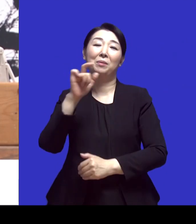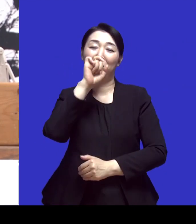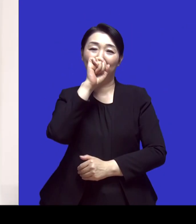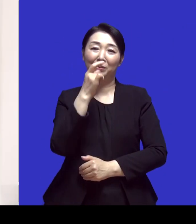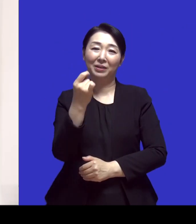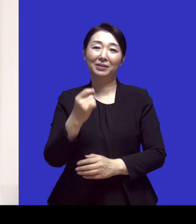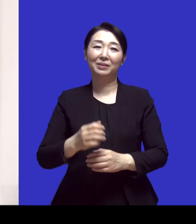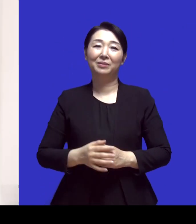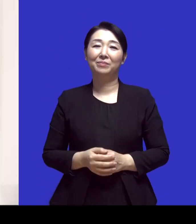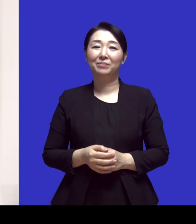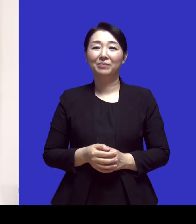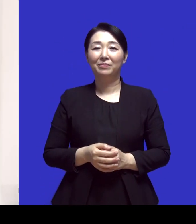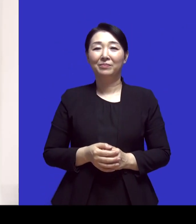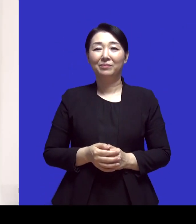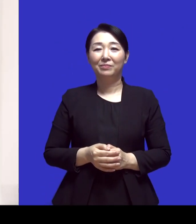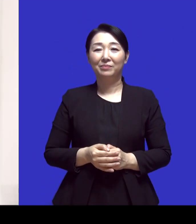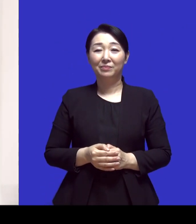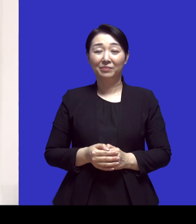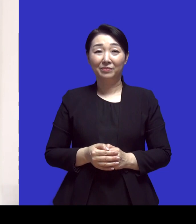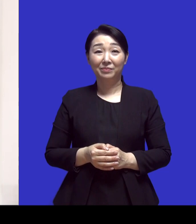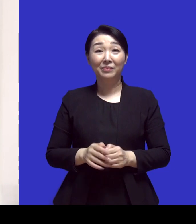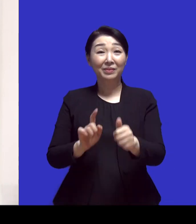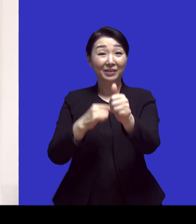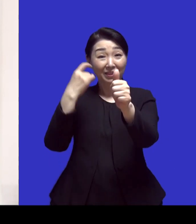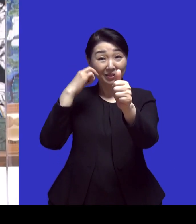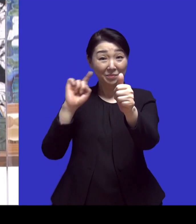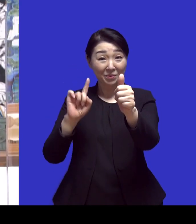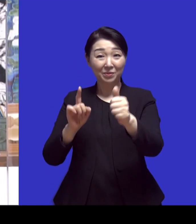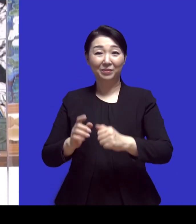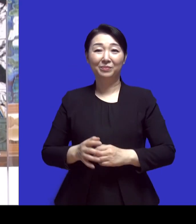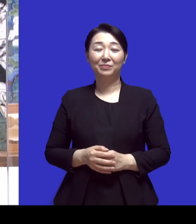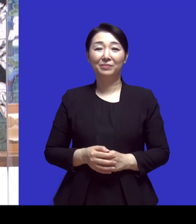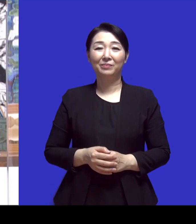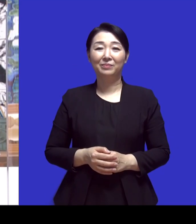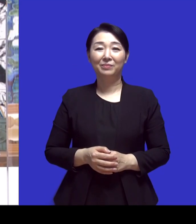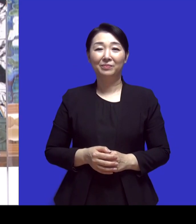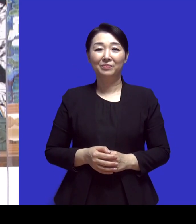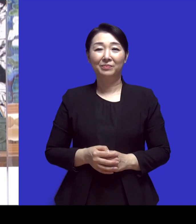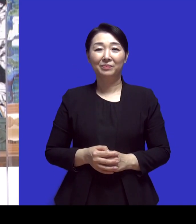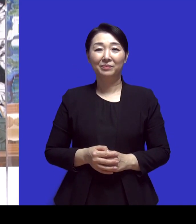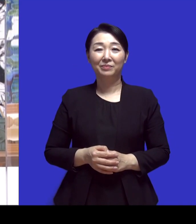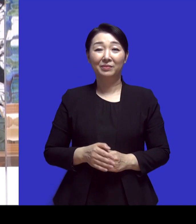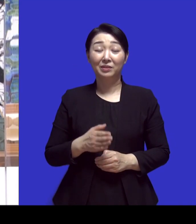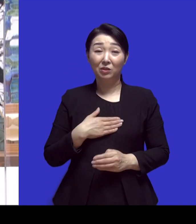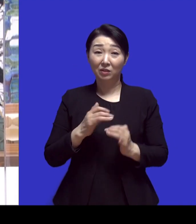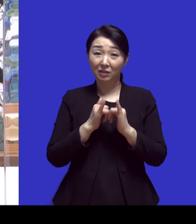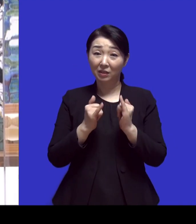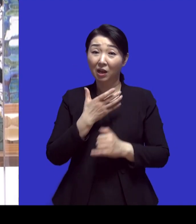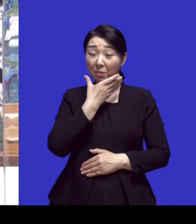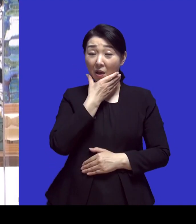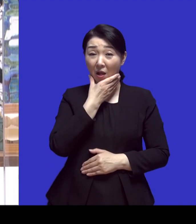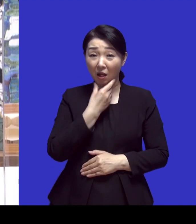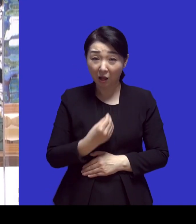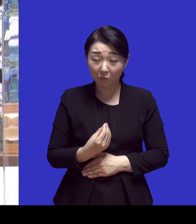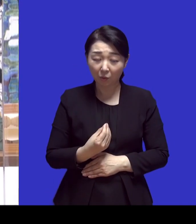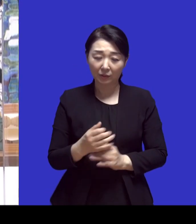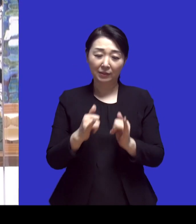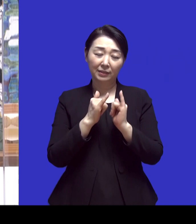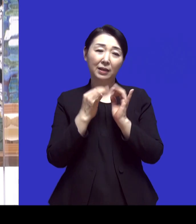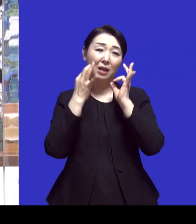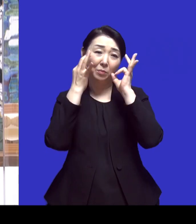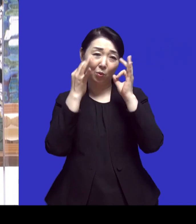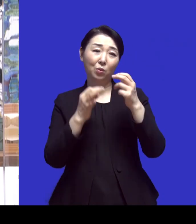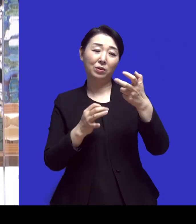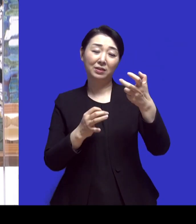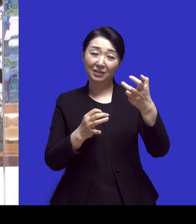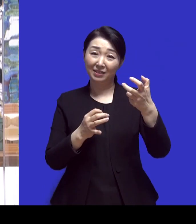생각이 들었습니다 이종수 형제 어떠셨어요? 저는 이제 사람의 행복이 사람의 노력 70?